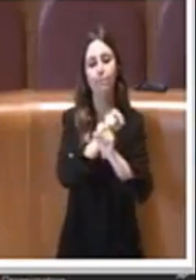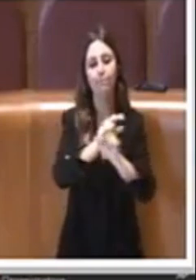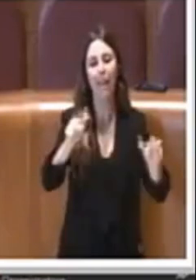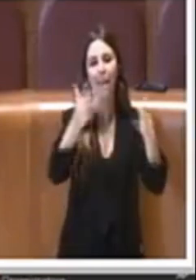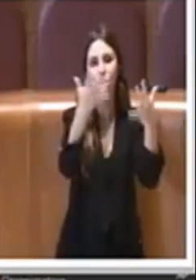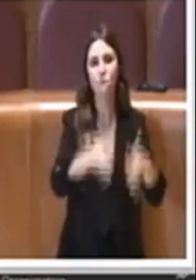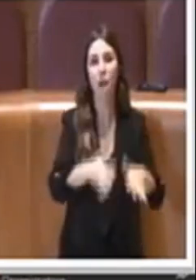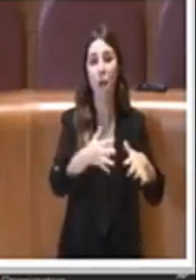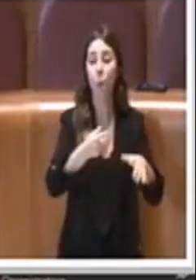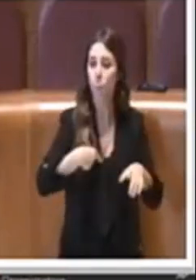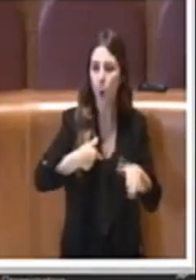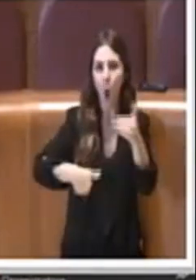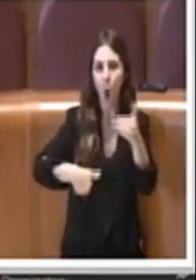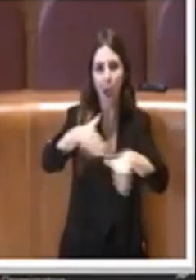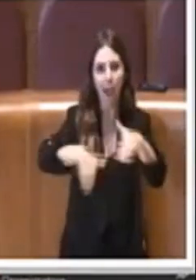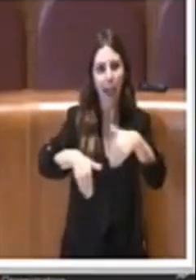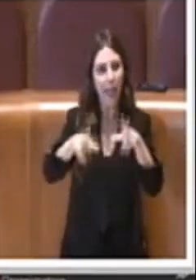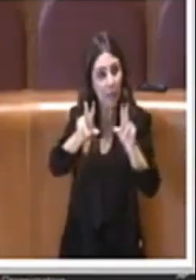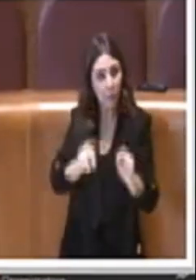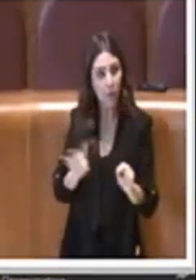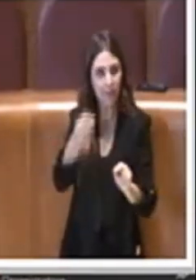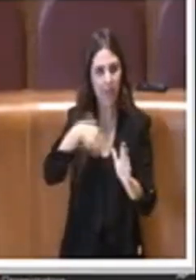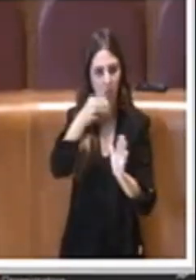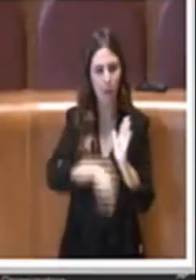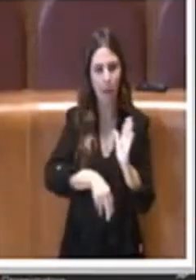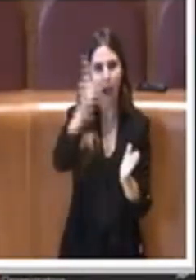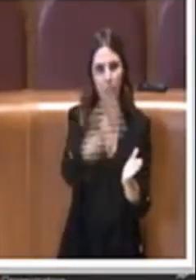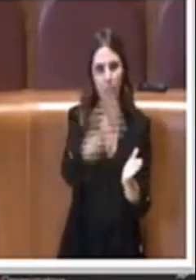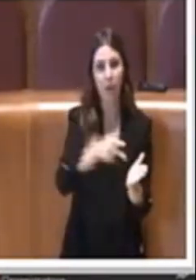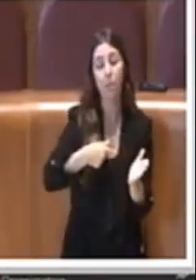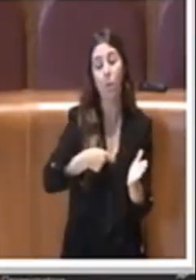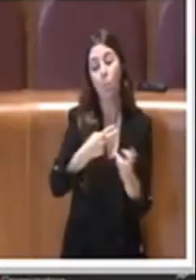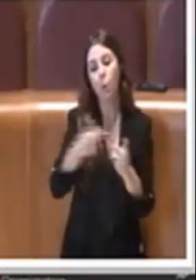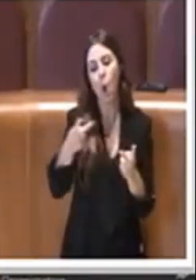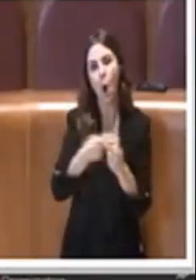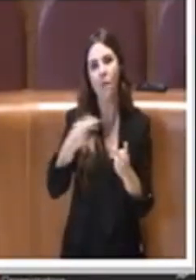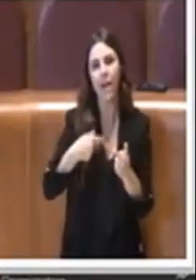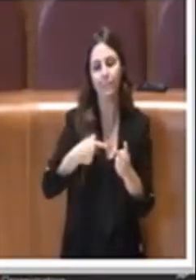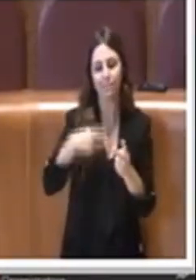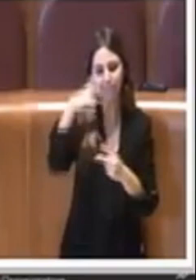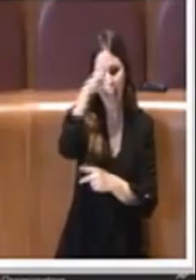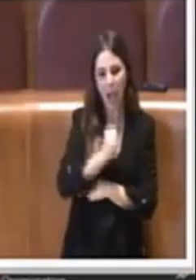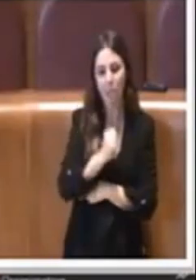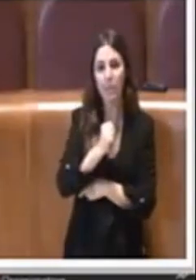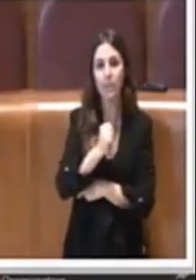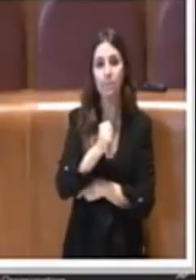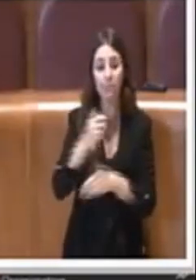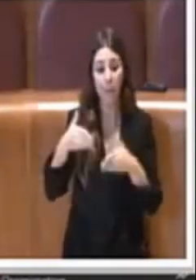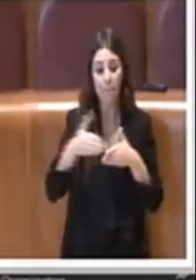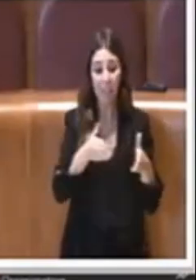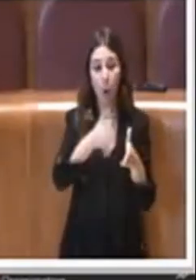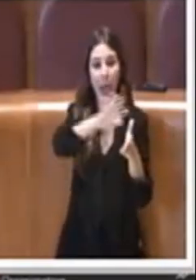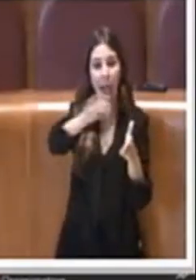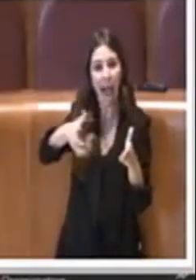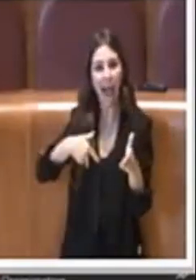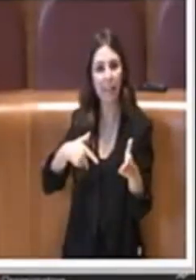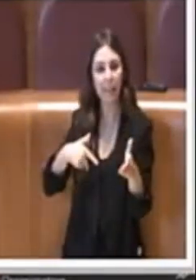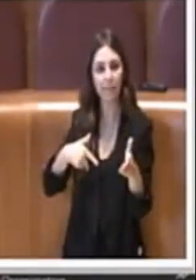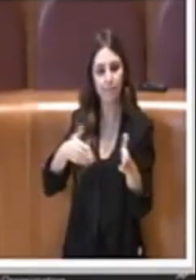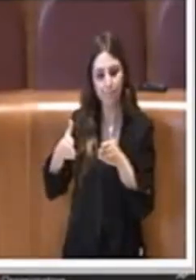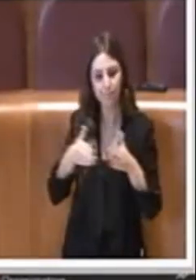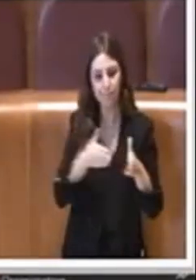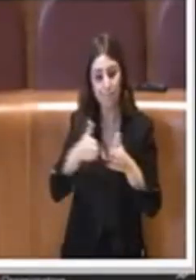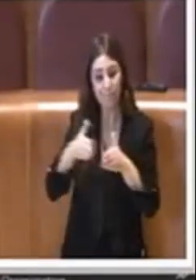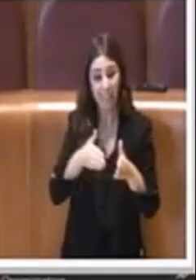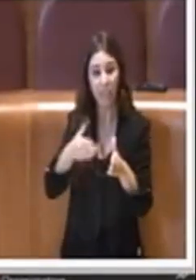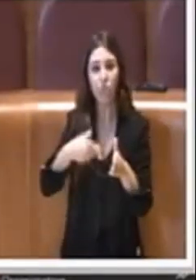riconvocate dopo l'approvazione di questo regolamento, proprio per cercare, insomma, ecco, di individuare eventualmente altri percorsi. Percorsi che sono